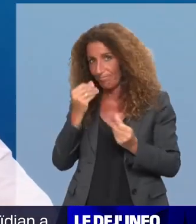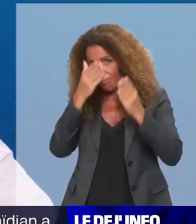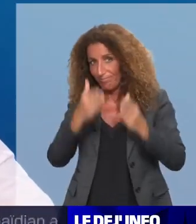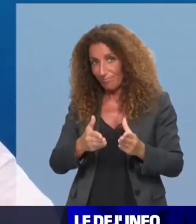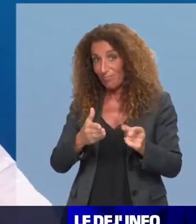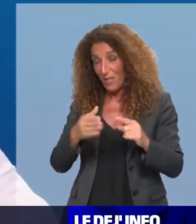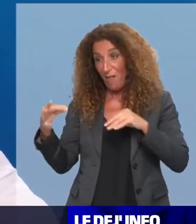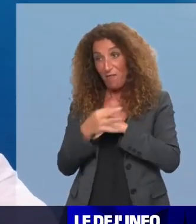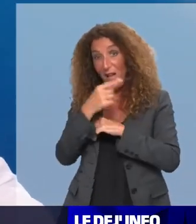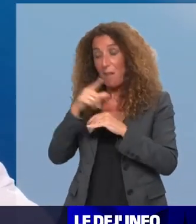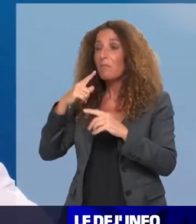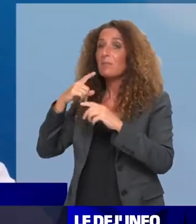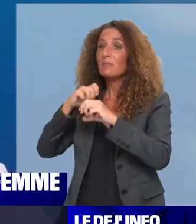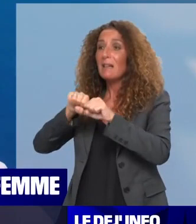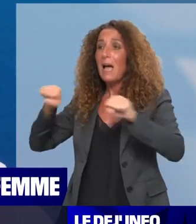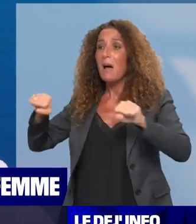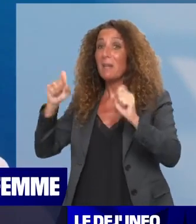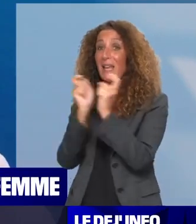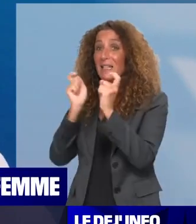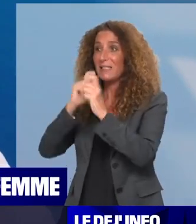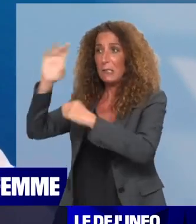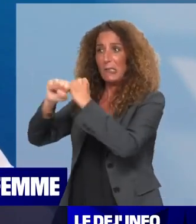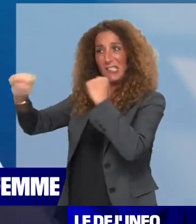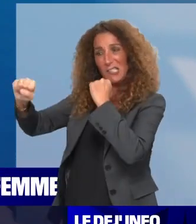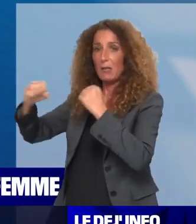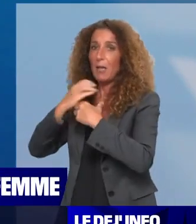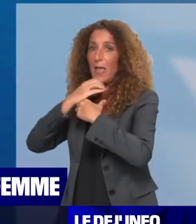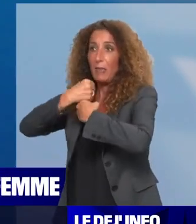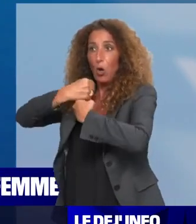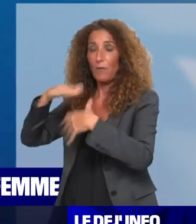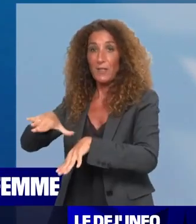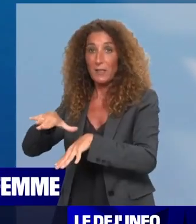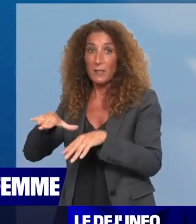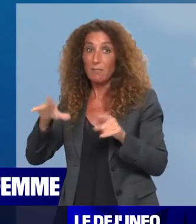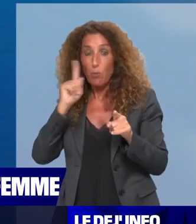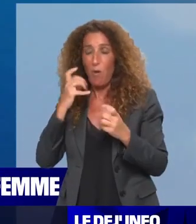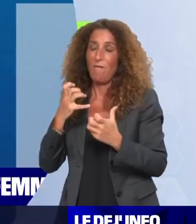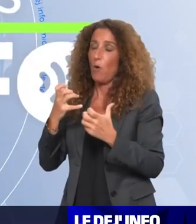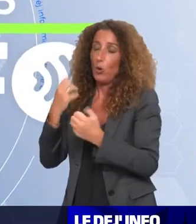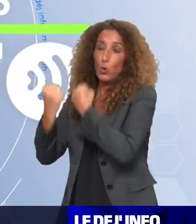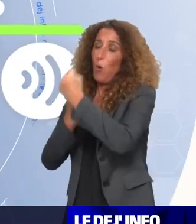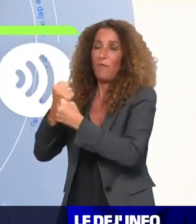cancer. L'octogénaire dit avoir voulu abréger ses souffrances. Valentin Demet avec Benoît Ruiz.